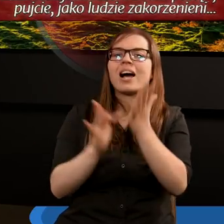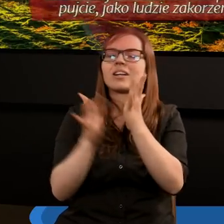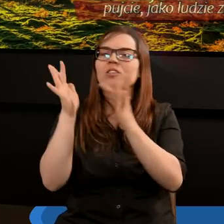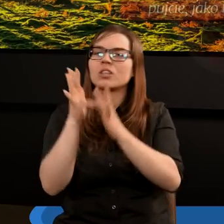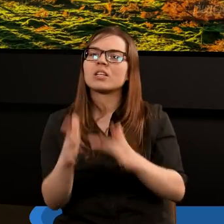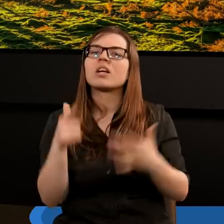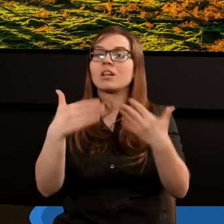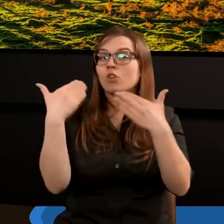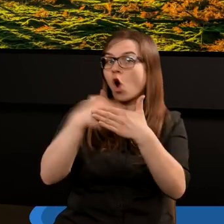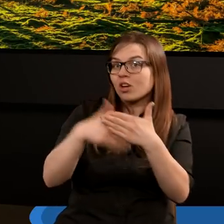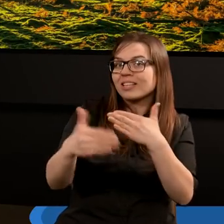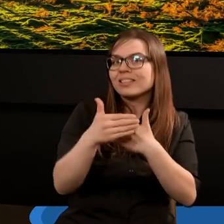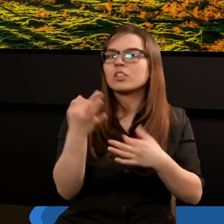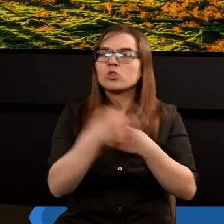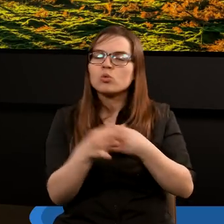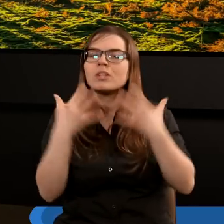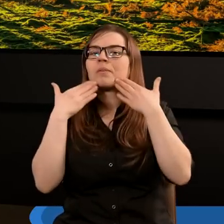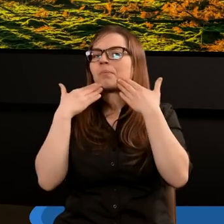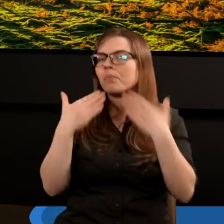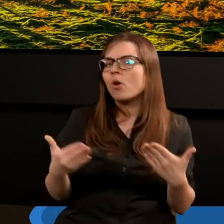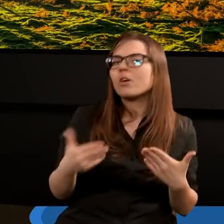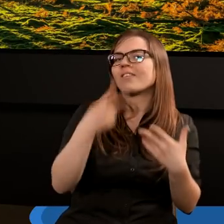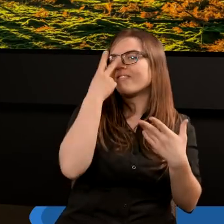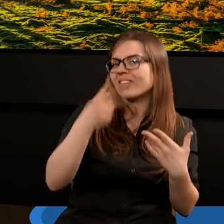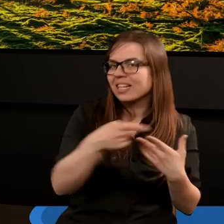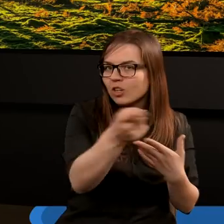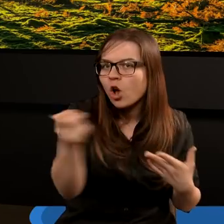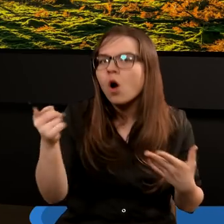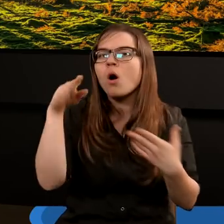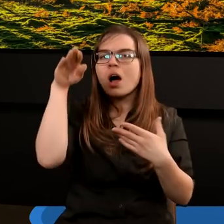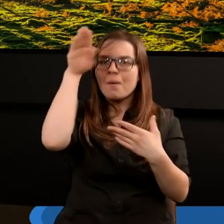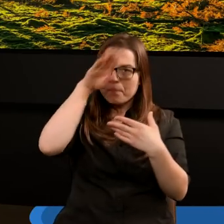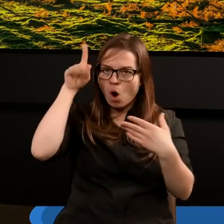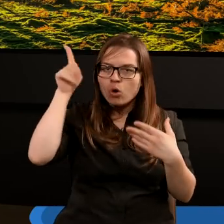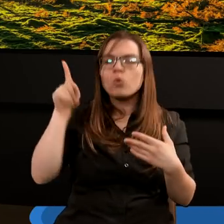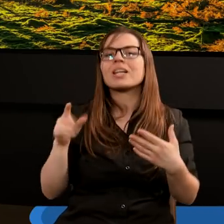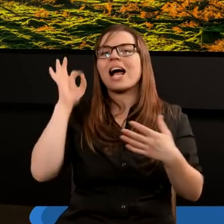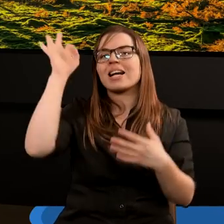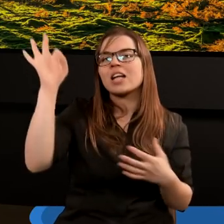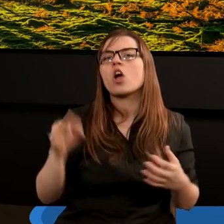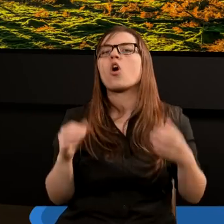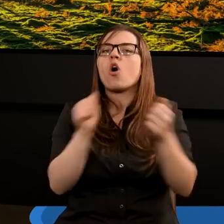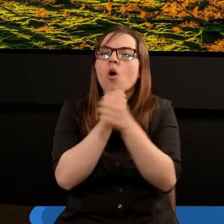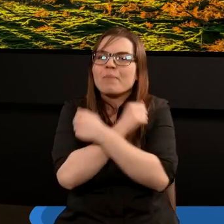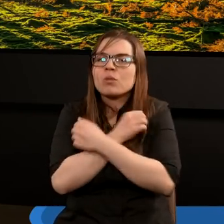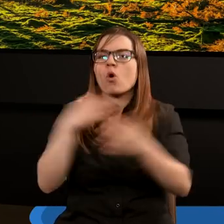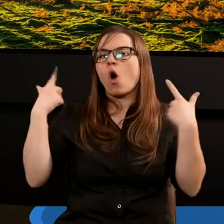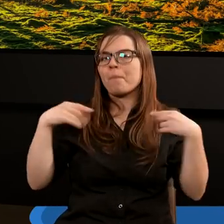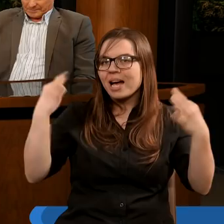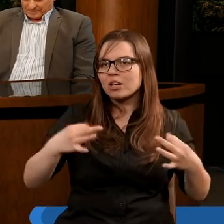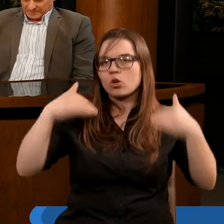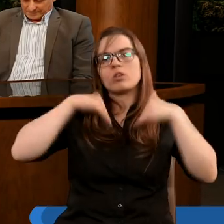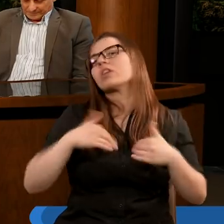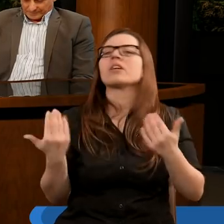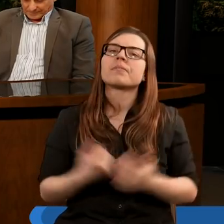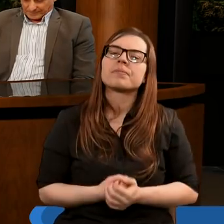Jezusa. Kończymy nasze studium i chcemy podziękować i widzą, ale przede wszystkim Panu Bogu za Jego obecność w modlitwie.